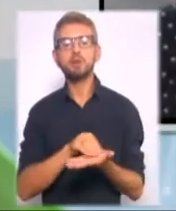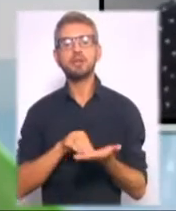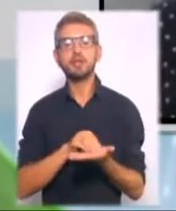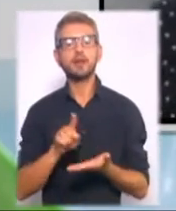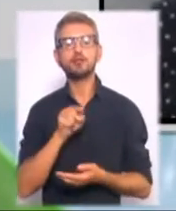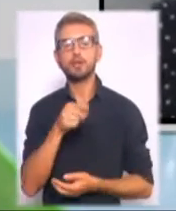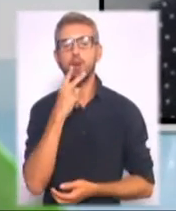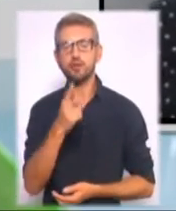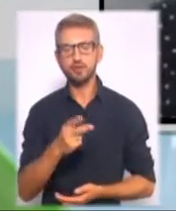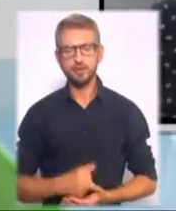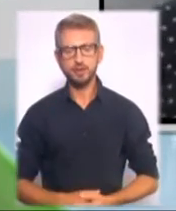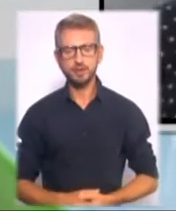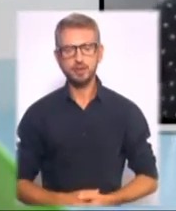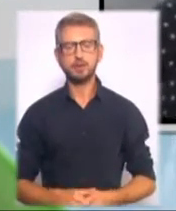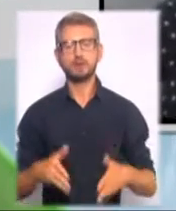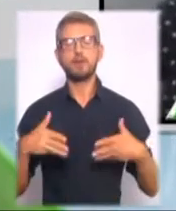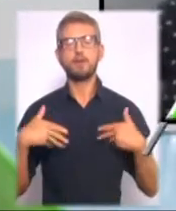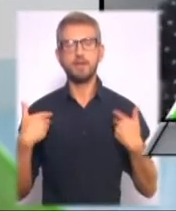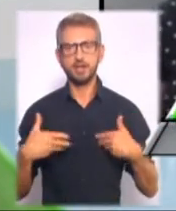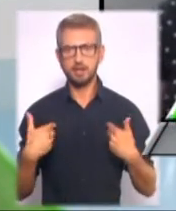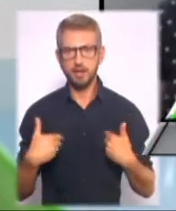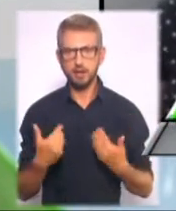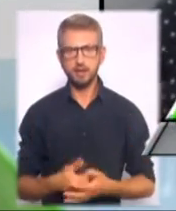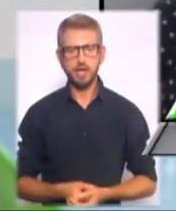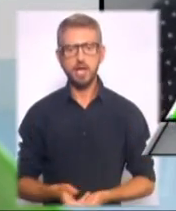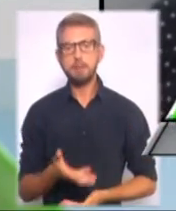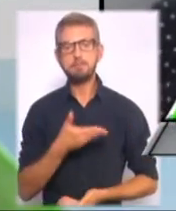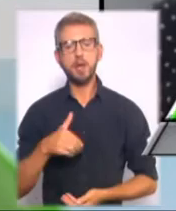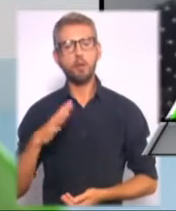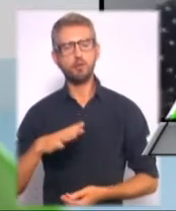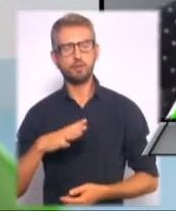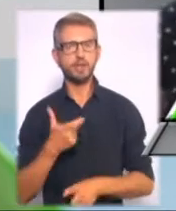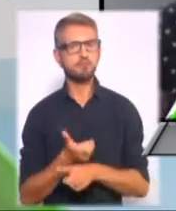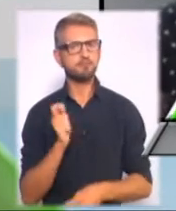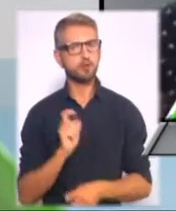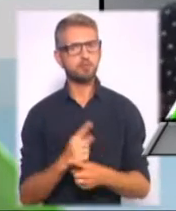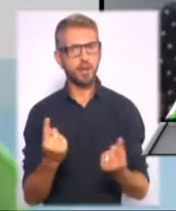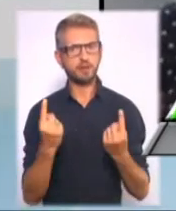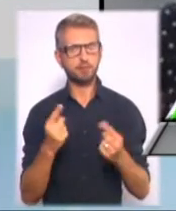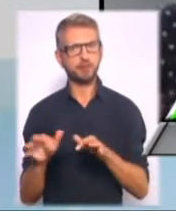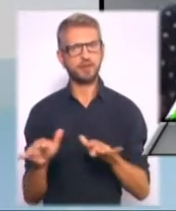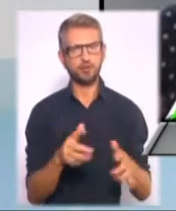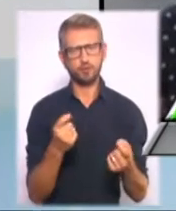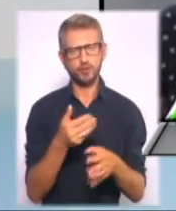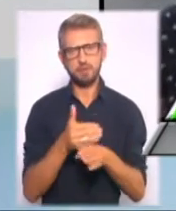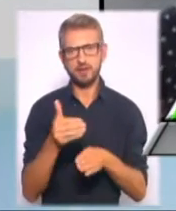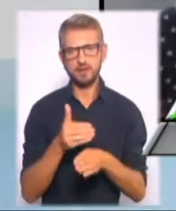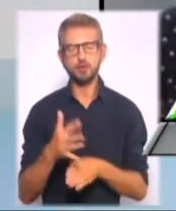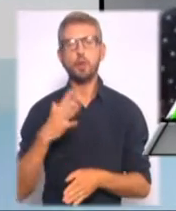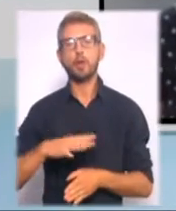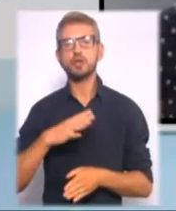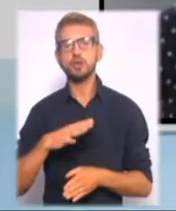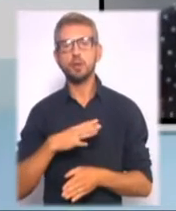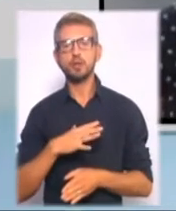Вітаю, Ліллю. Ми насправді очікуємо більше масштабніших заходів трошки пізніше, адже очікується прохід